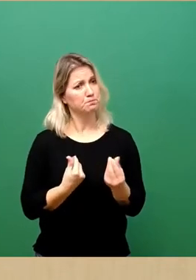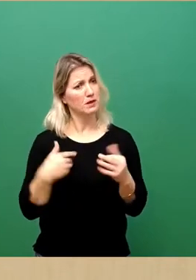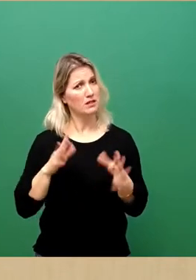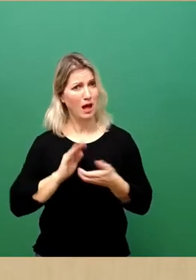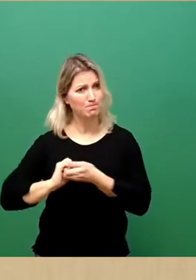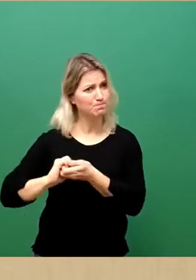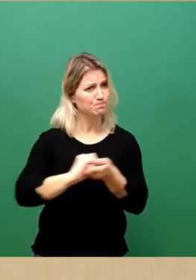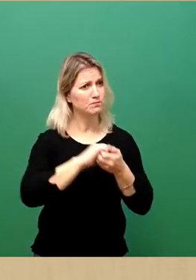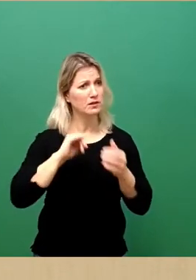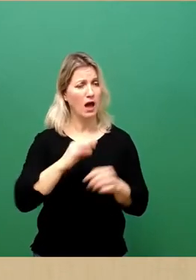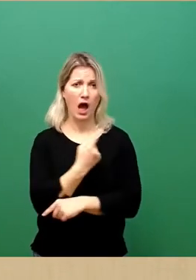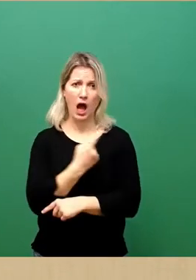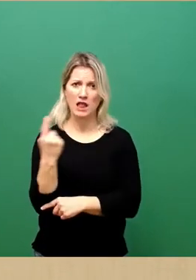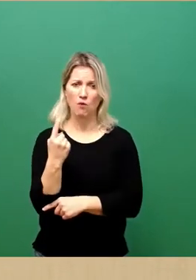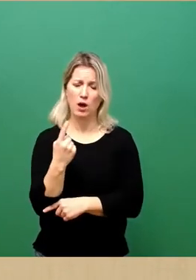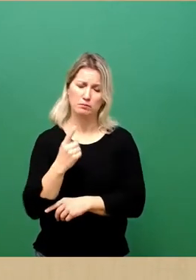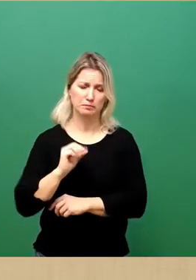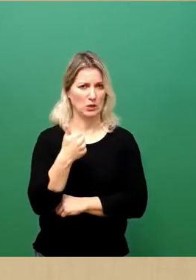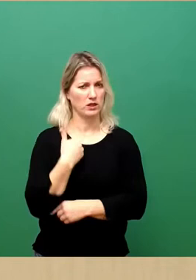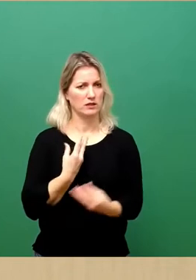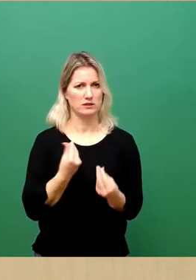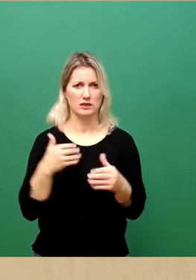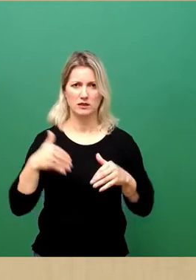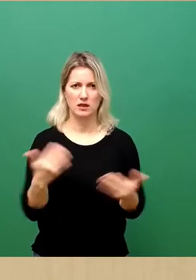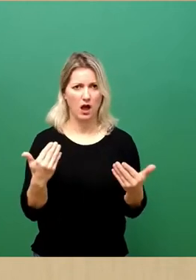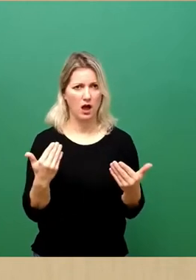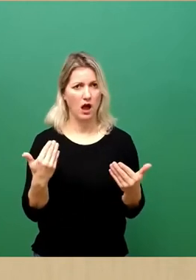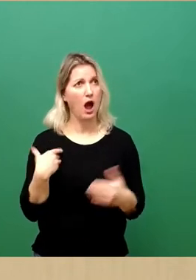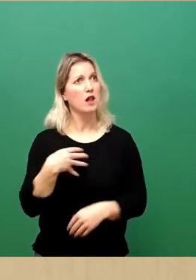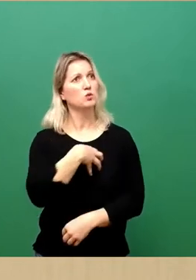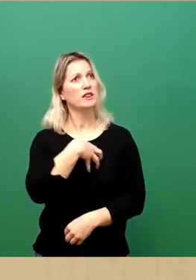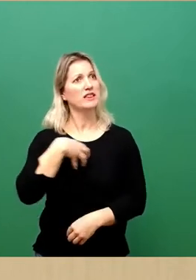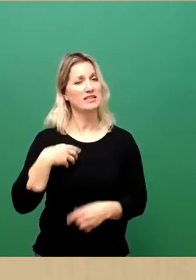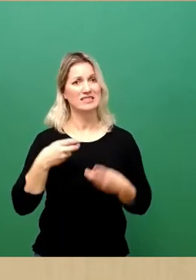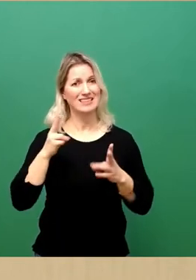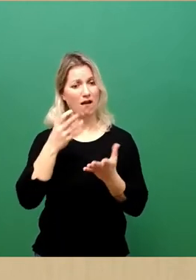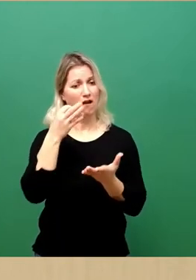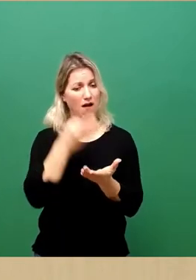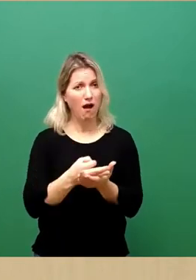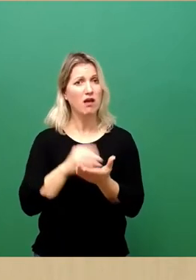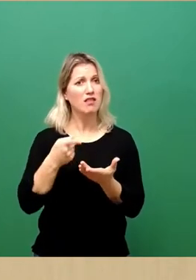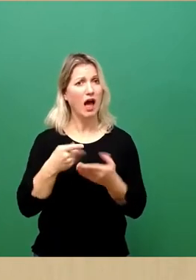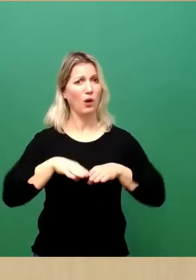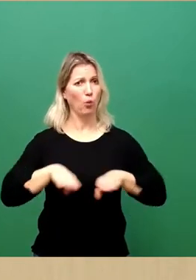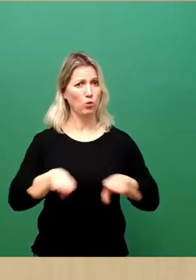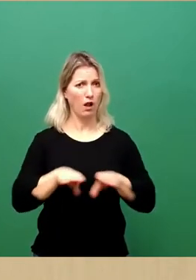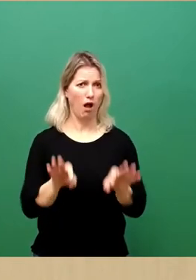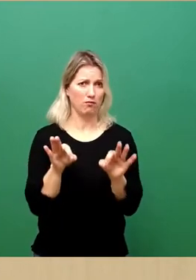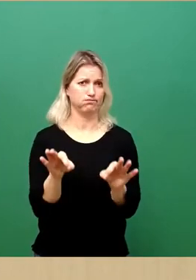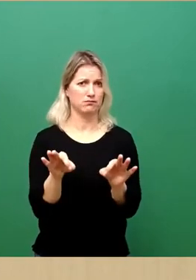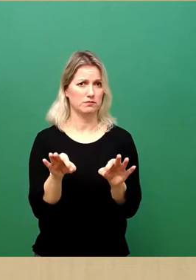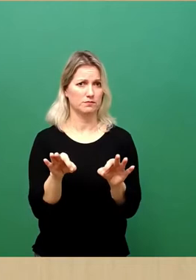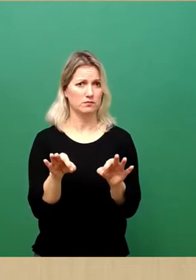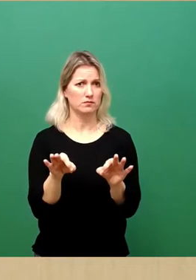aller Macht. Dresden als sicherer Hafen setzt also auf einer breiten Basis auf. Um dieses ehrenamtlich